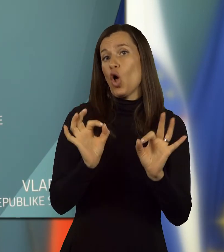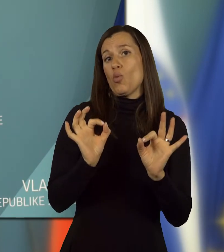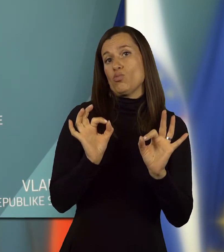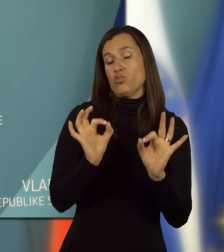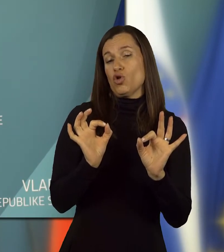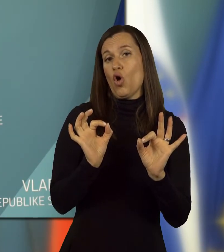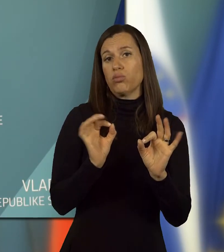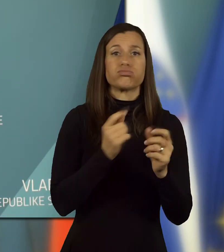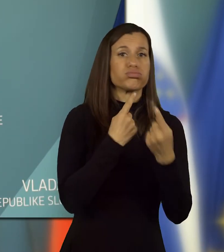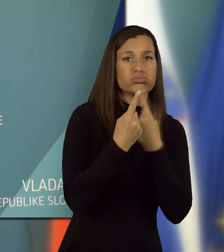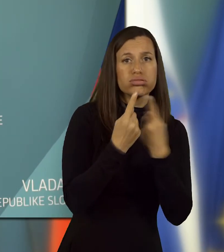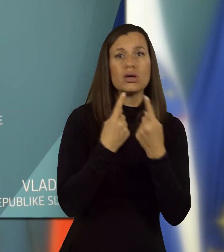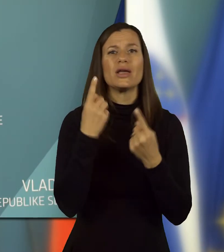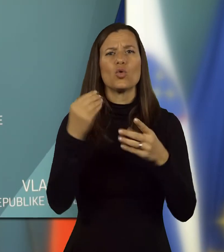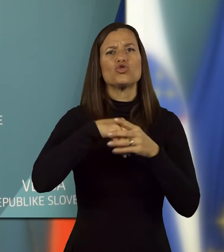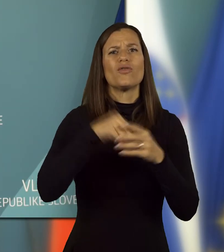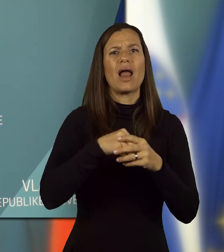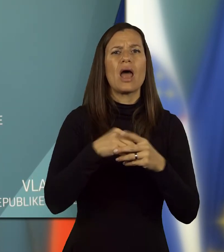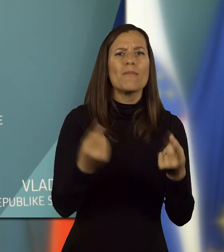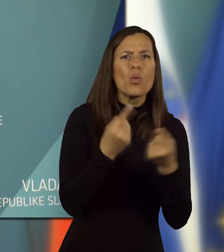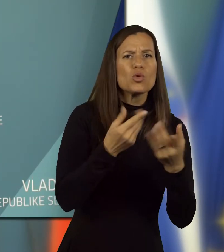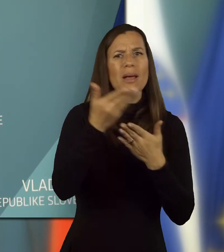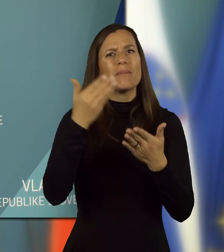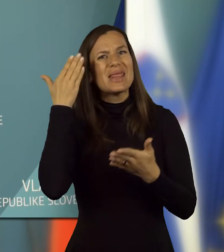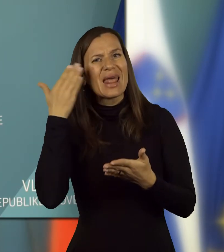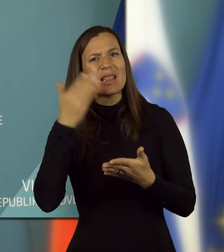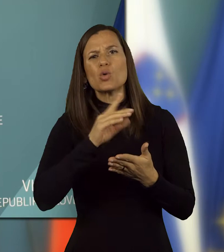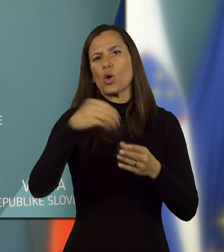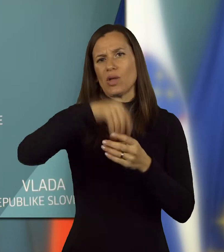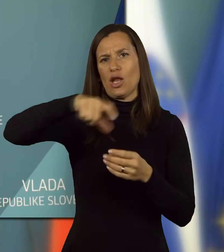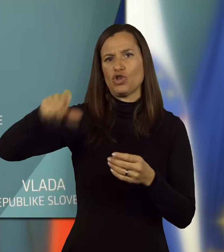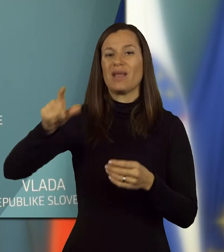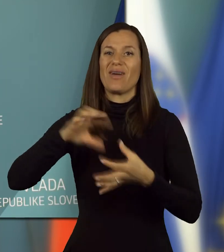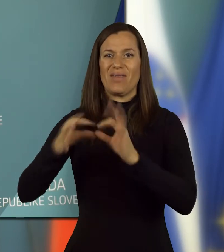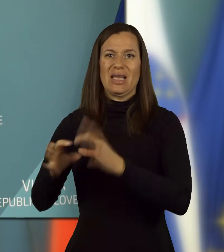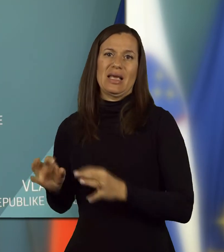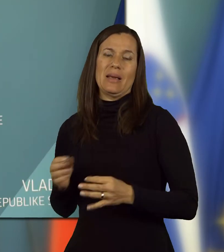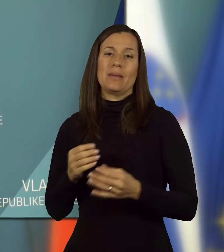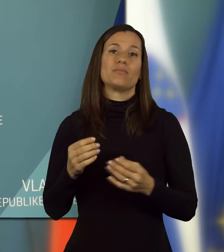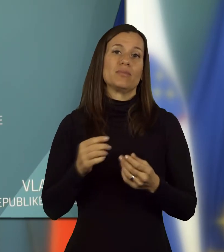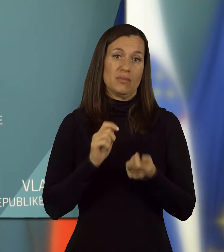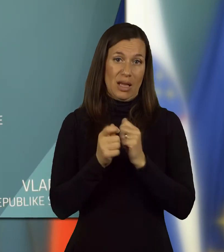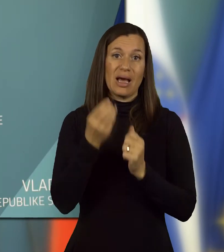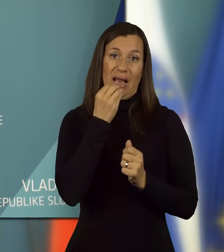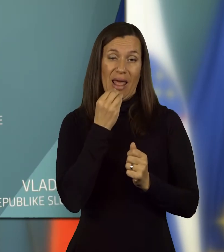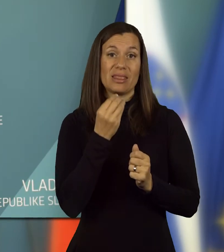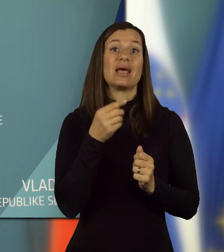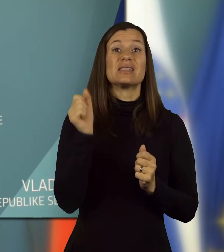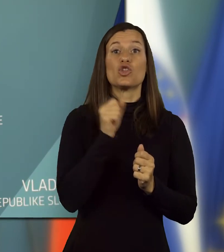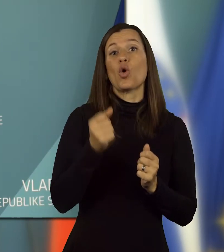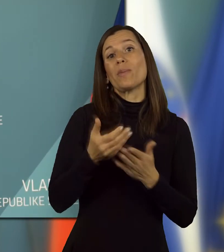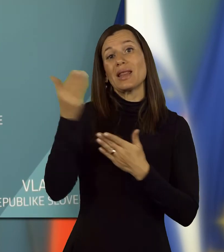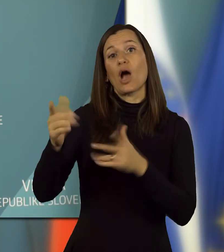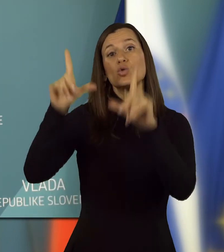tudi dobro komunicirana in je vključevala pobude in mnenja vseh deležnikov v Rigi preskrbe z hrano, zato vlada predlaga